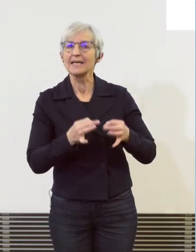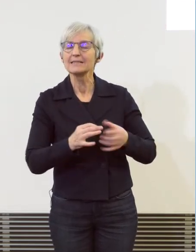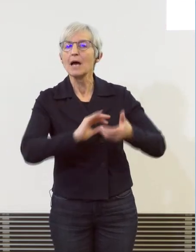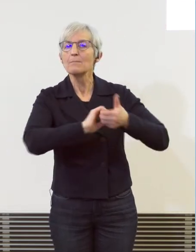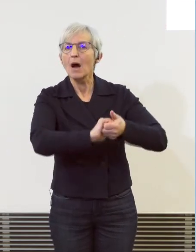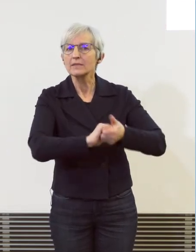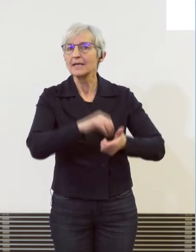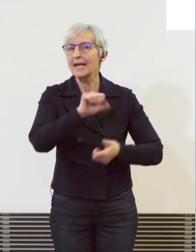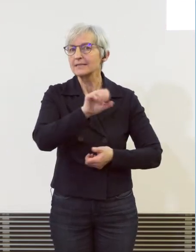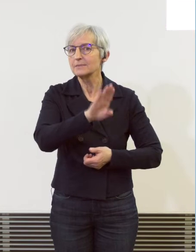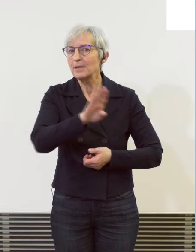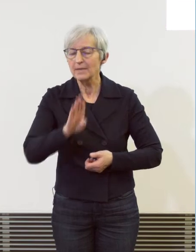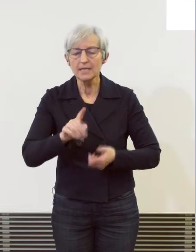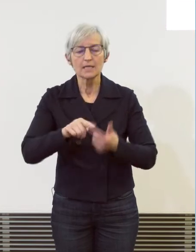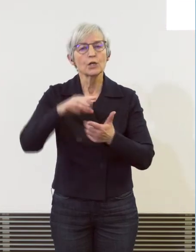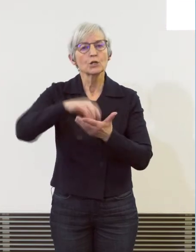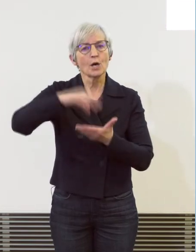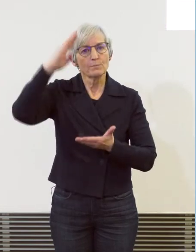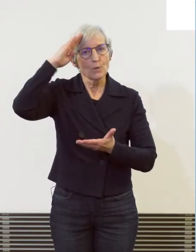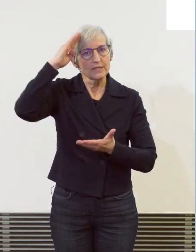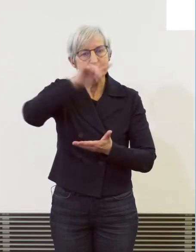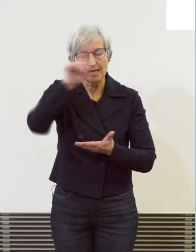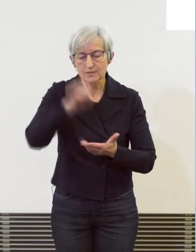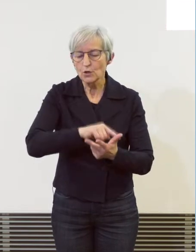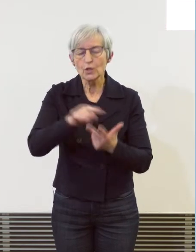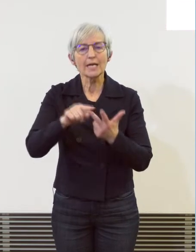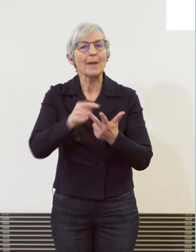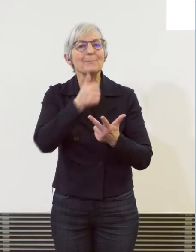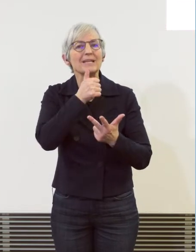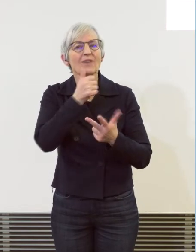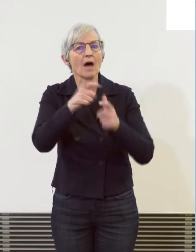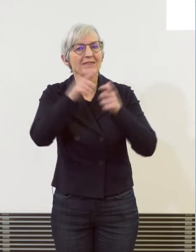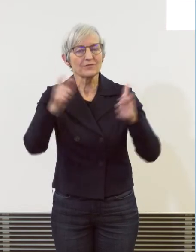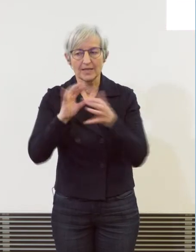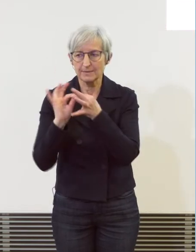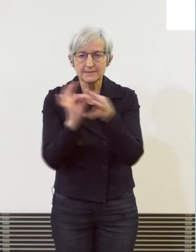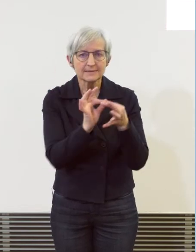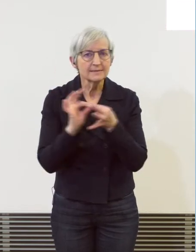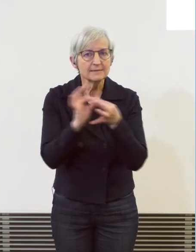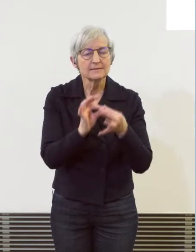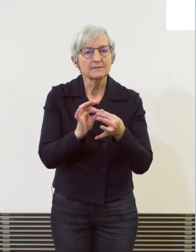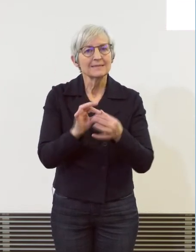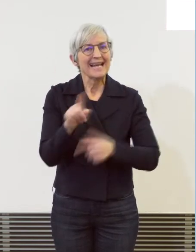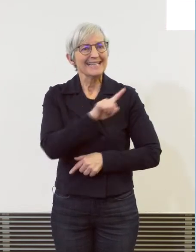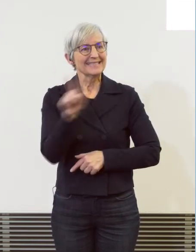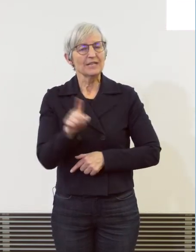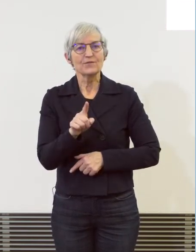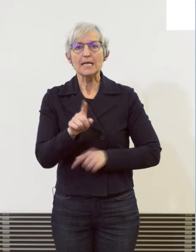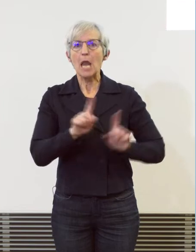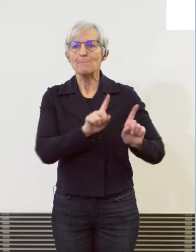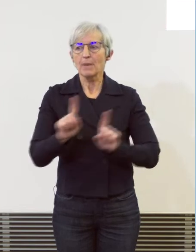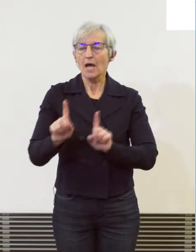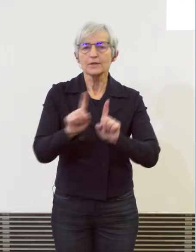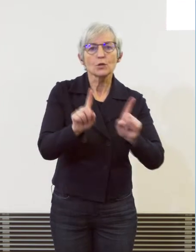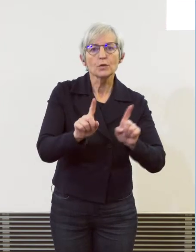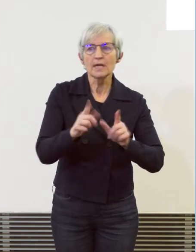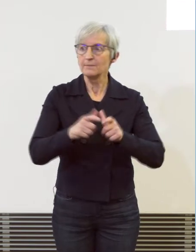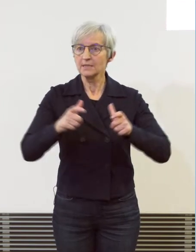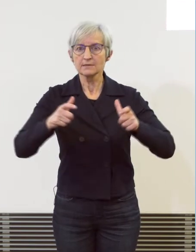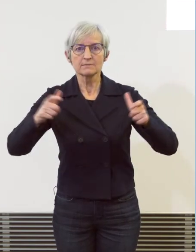die Stadtpolizei Zürich, private Firmen. Wir haben die zivilen Patrouillen verstärkt mit vielen